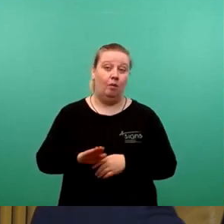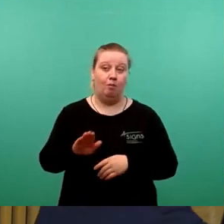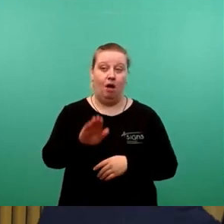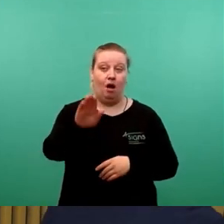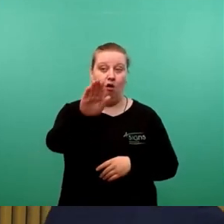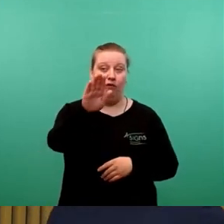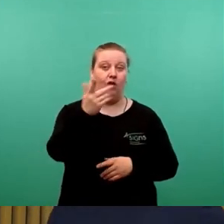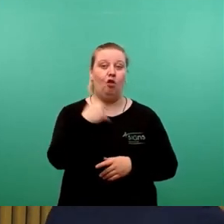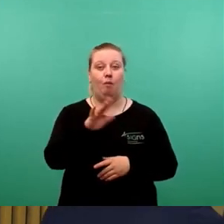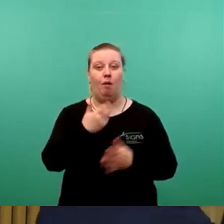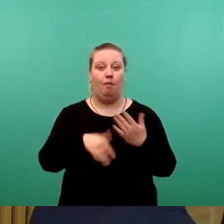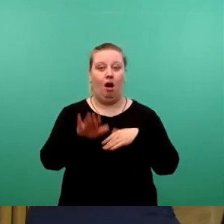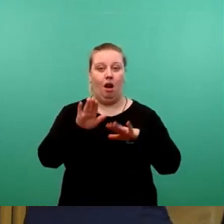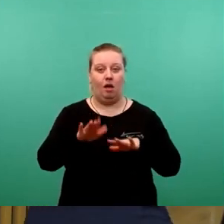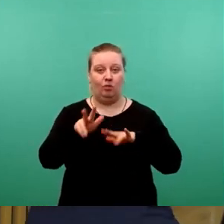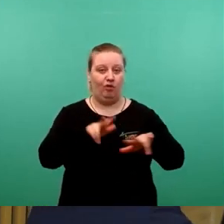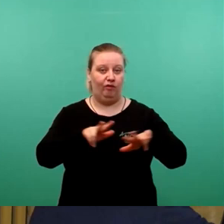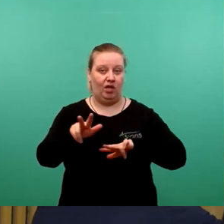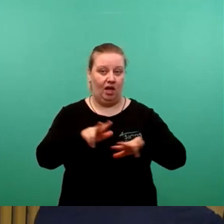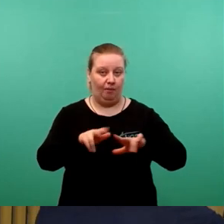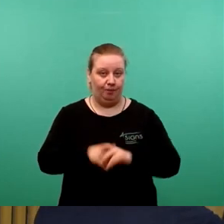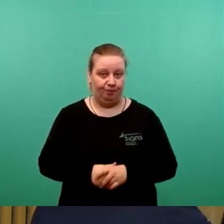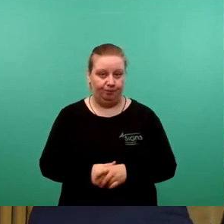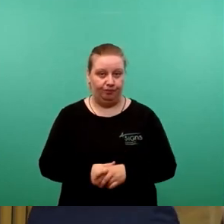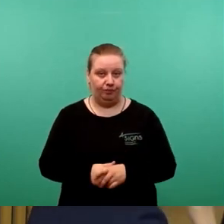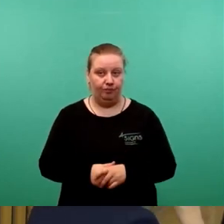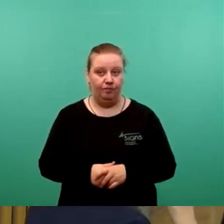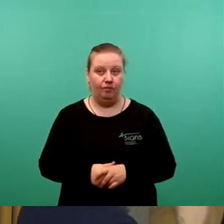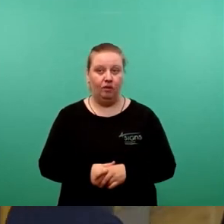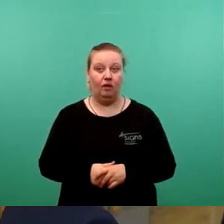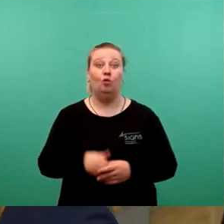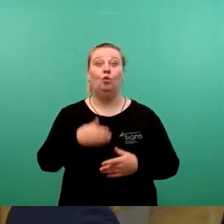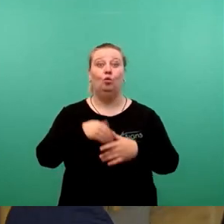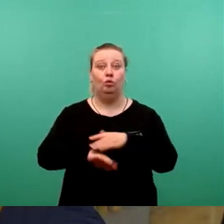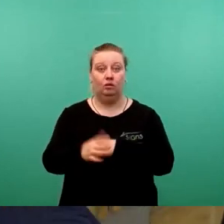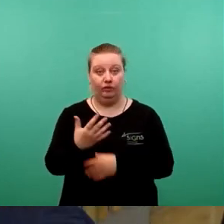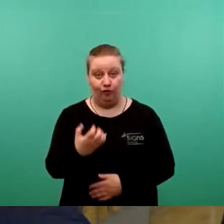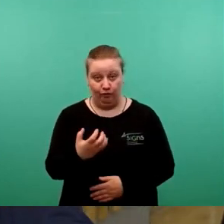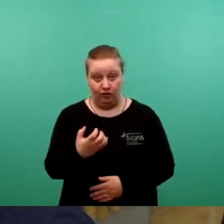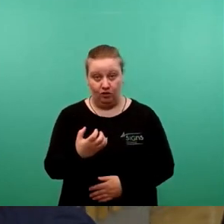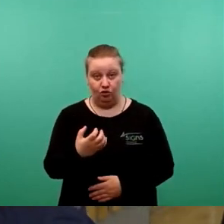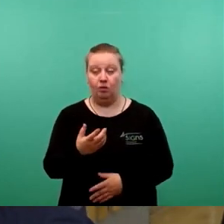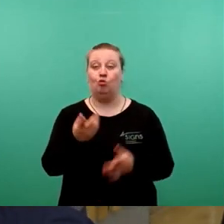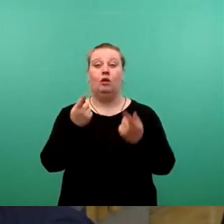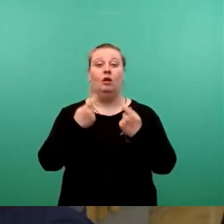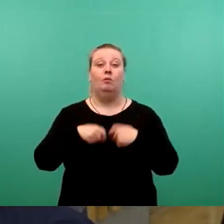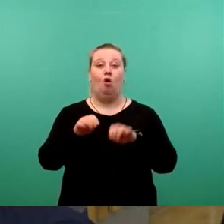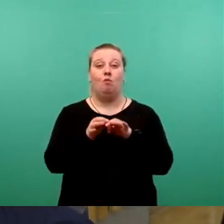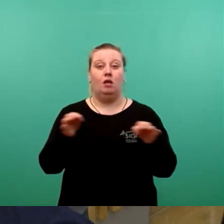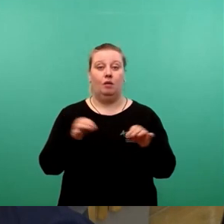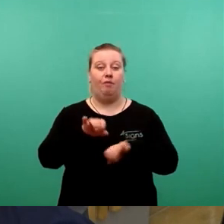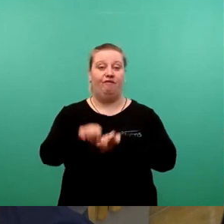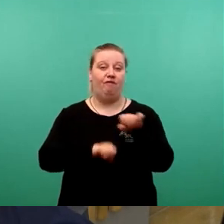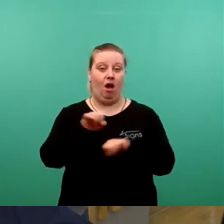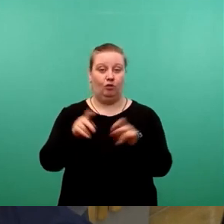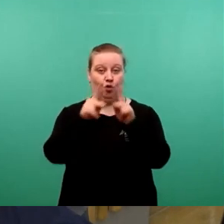Verlangsamung des Verkehrs führt. Unter 50. Obwohl Baumaßnahmen im Radverkehrskonzept beschlossen wurden,